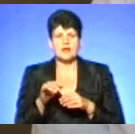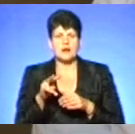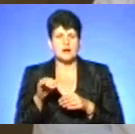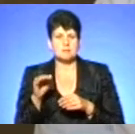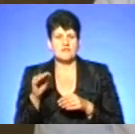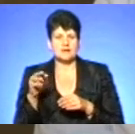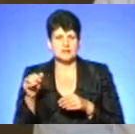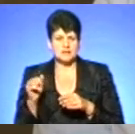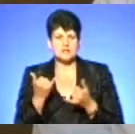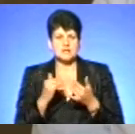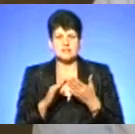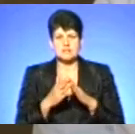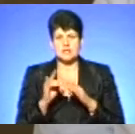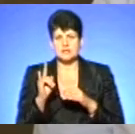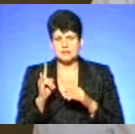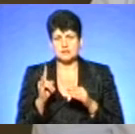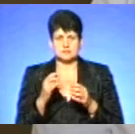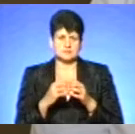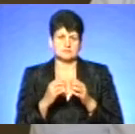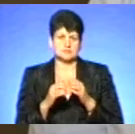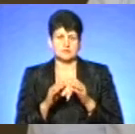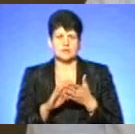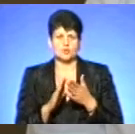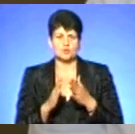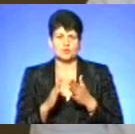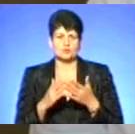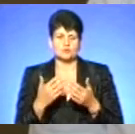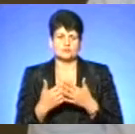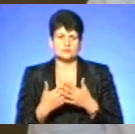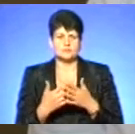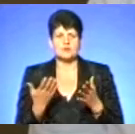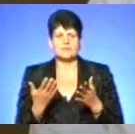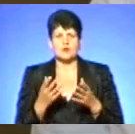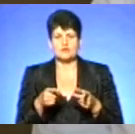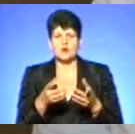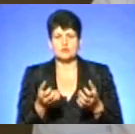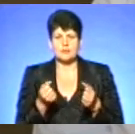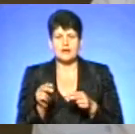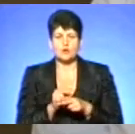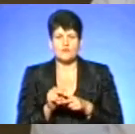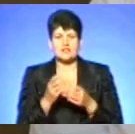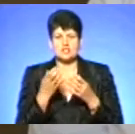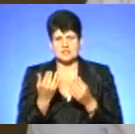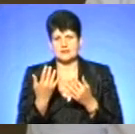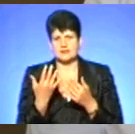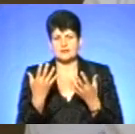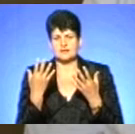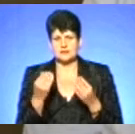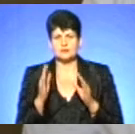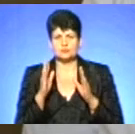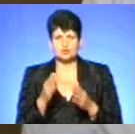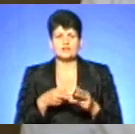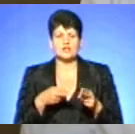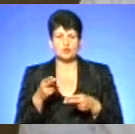Зараз стан дитини розцінюємо як середнього ступеня важкості. Вона отримує лікування, ще деякий час перебуватиме в